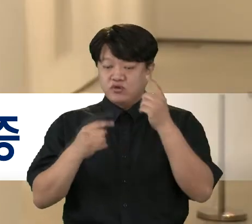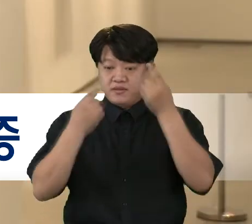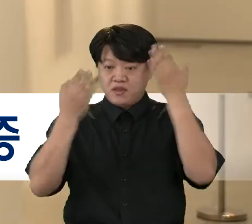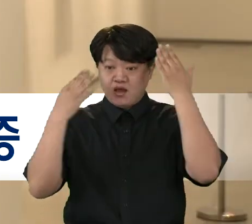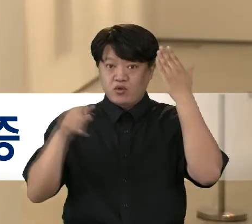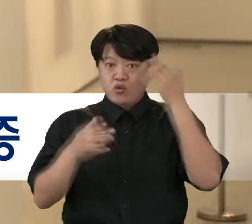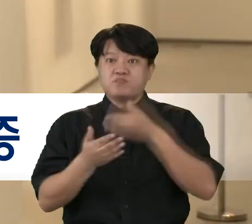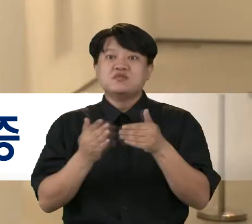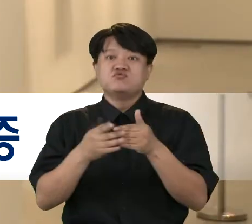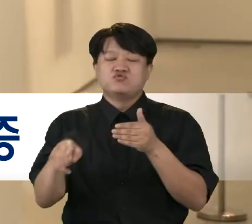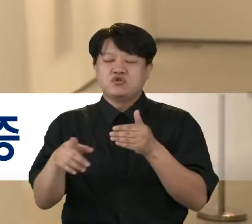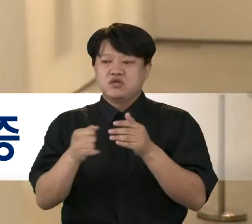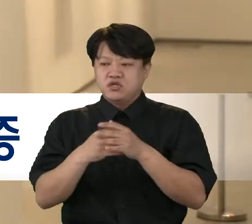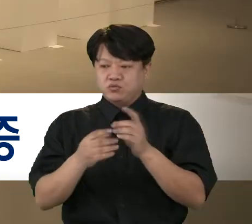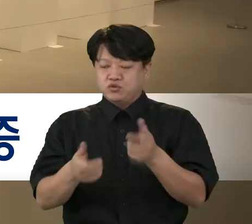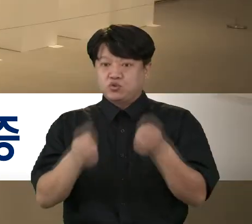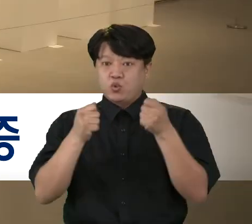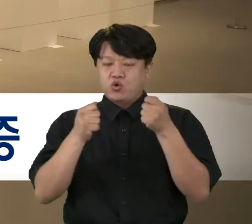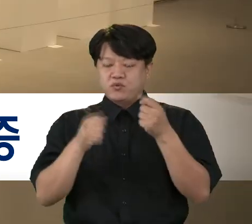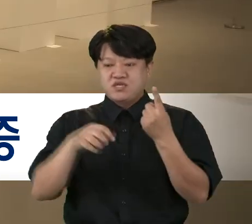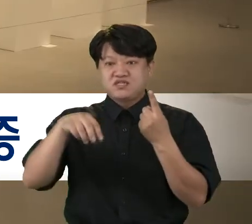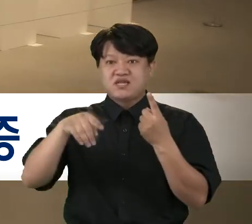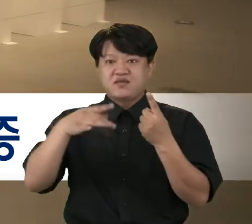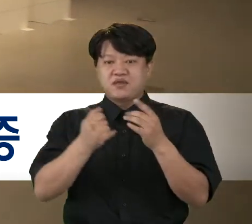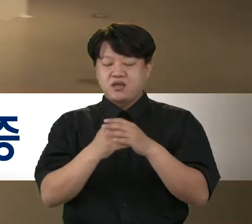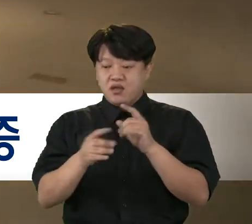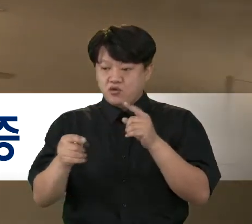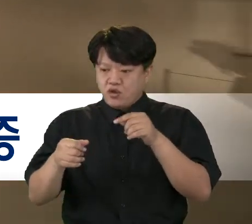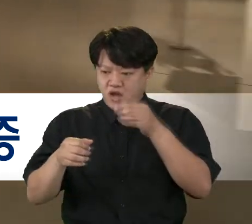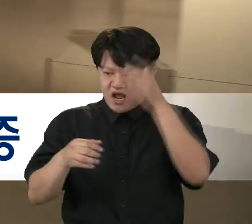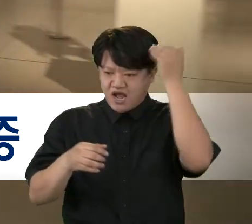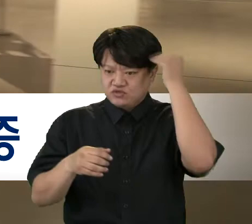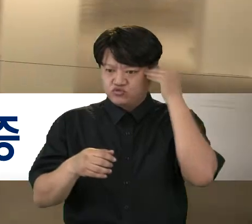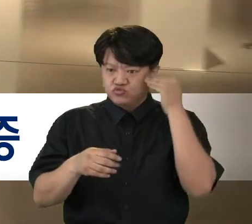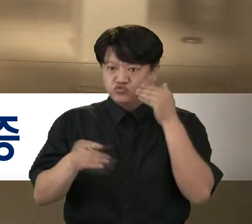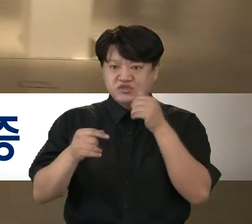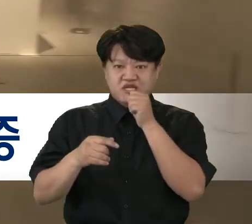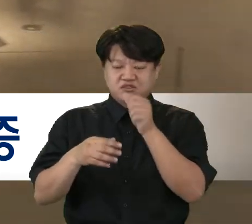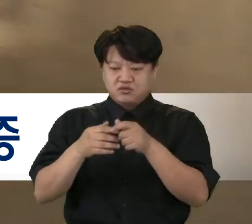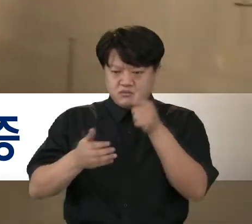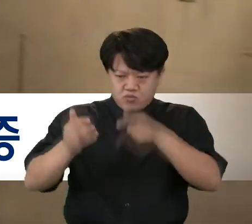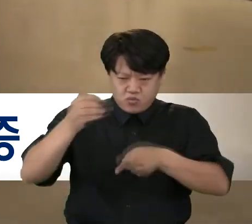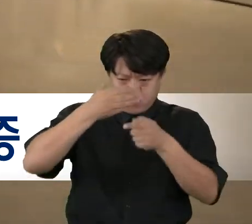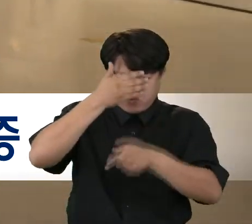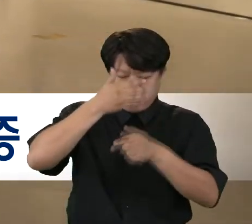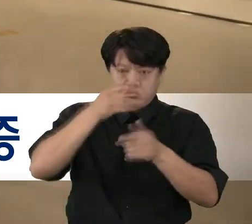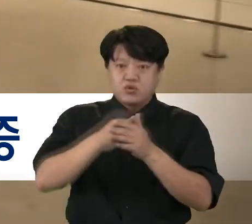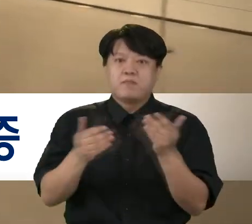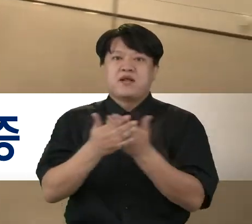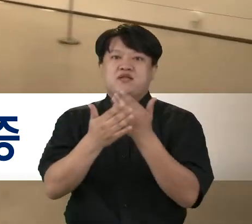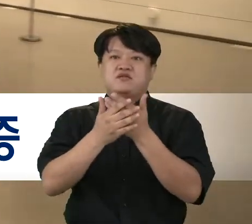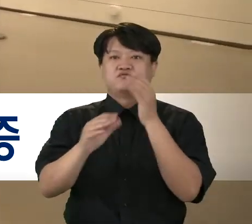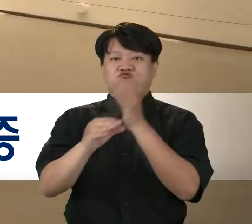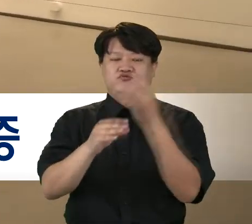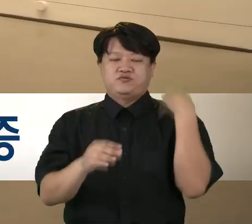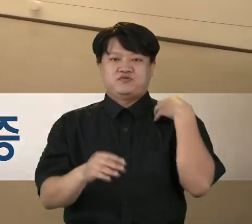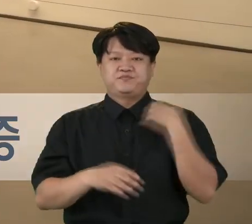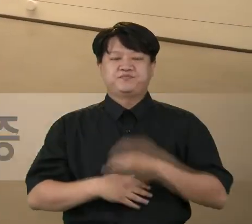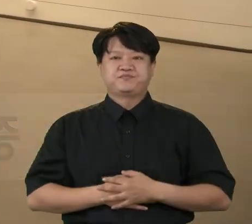국내 미술대학을 통해 배출된 1세대 조각가로 한국 철 용접 조각의 발전에 중추적인 역할을 했습니다.